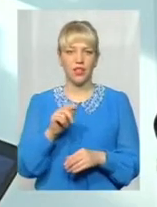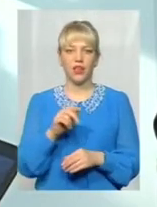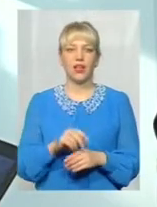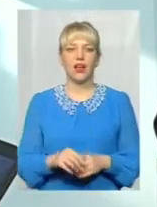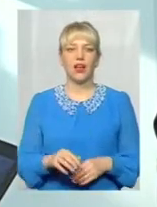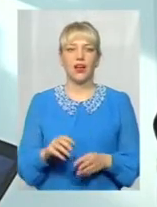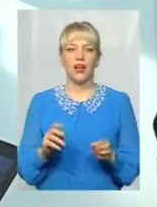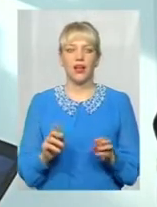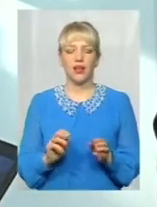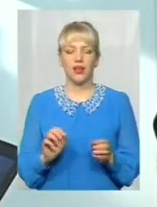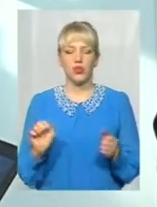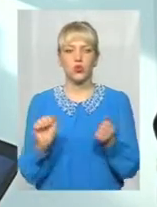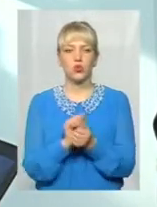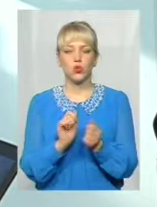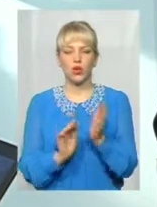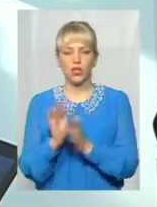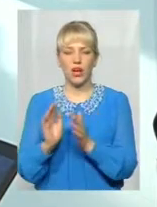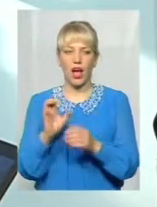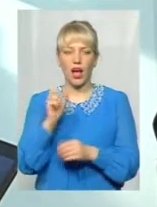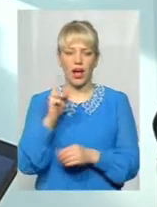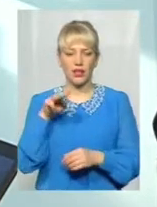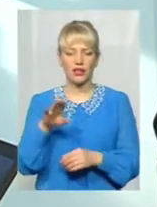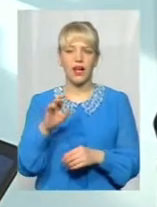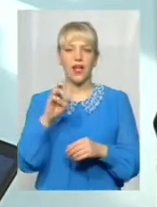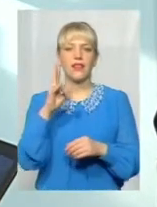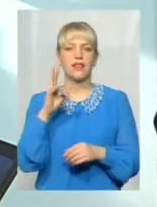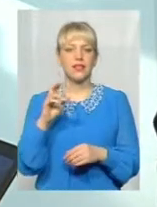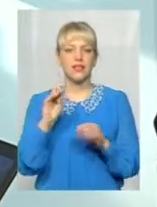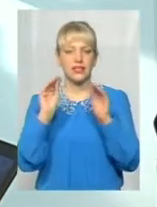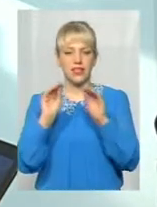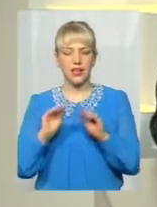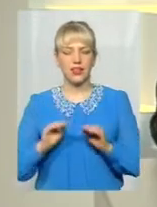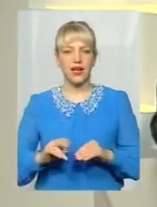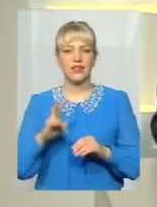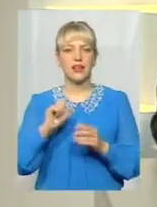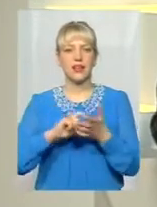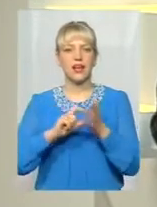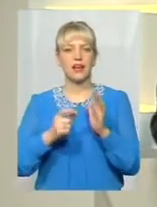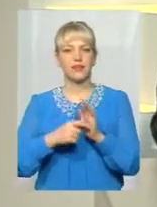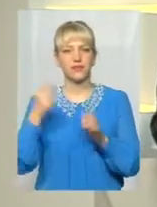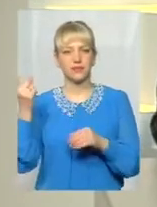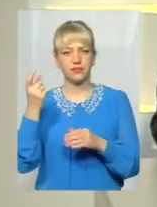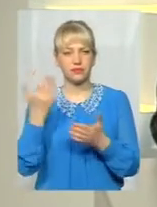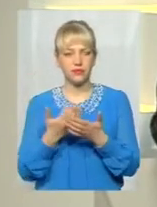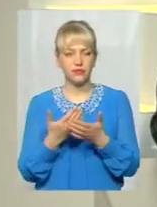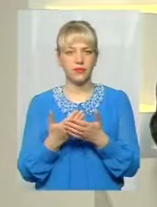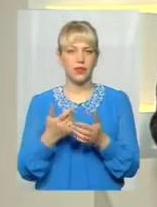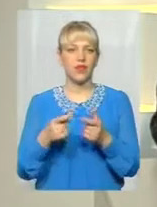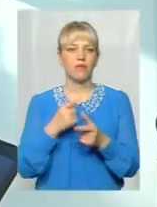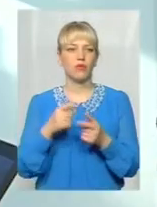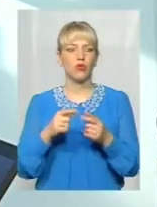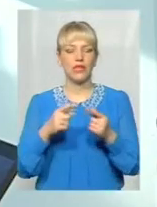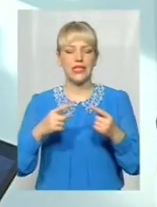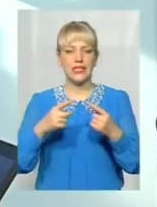акт складається на пожежу об'єкту, в якому є власник. Якщо б це була, наприклад, якась заповідна зона або